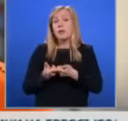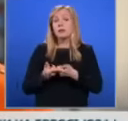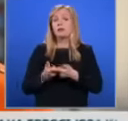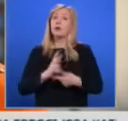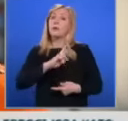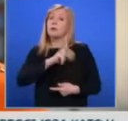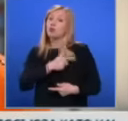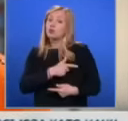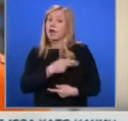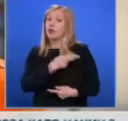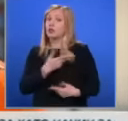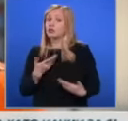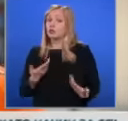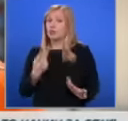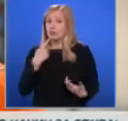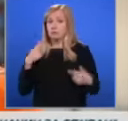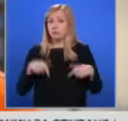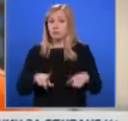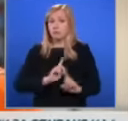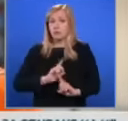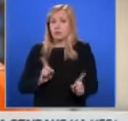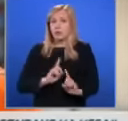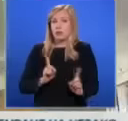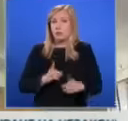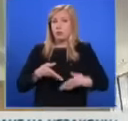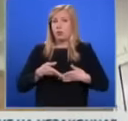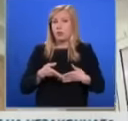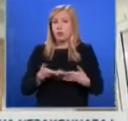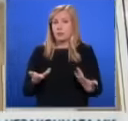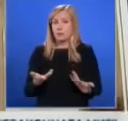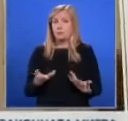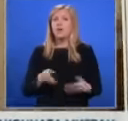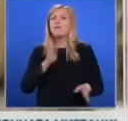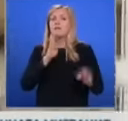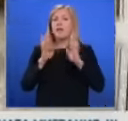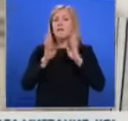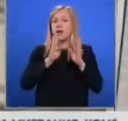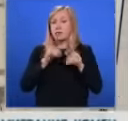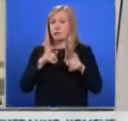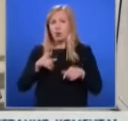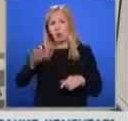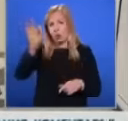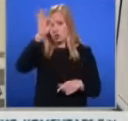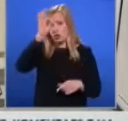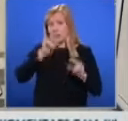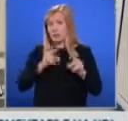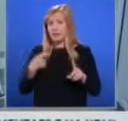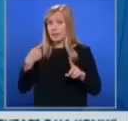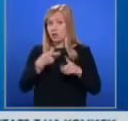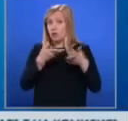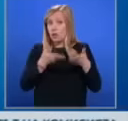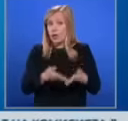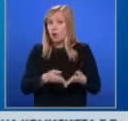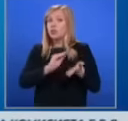социалните служби. За сега нямаме подкрепа. Във Фейсбук учениците твърдят, че срещу техния съученик са